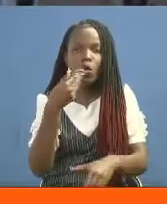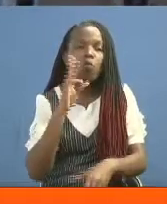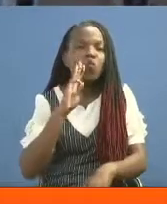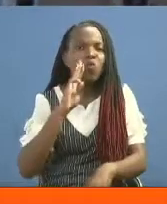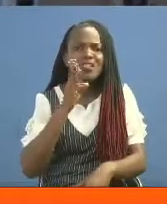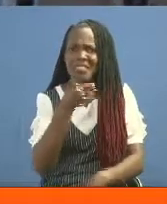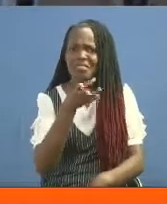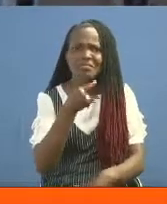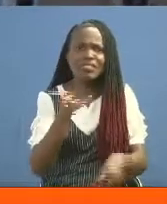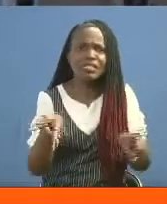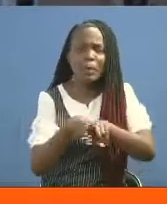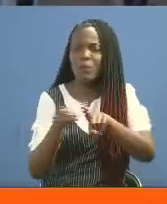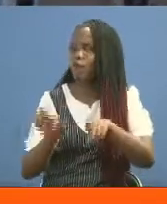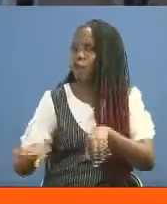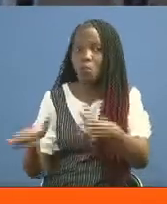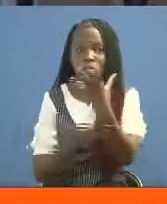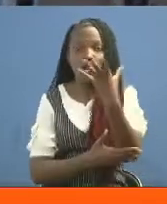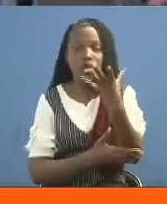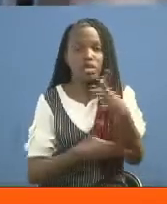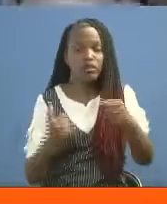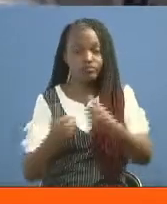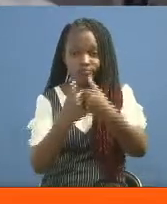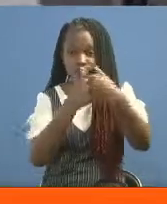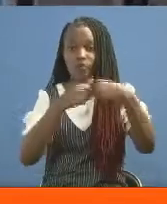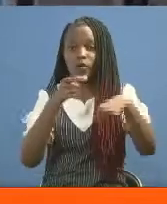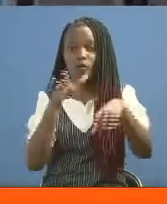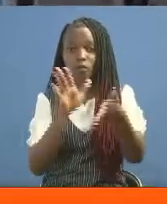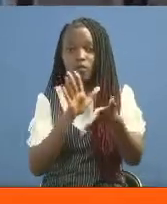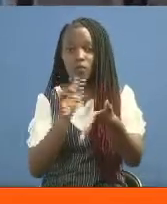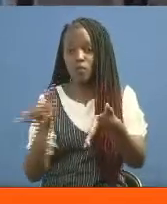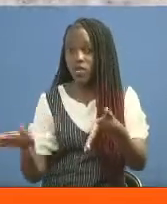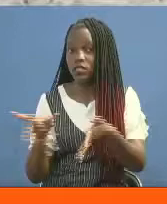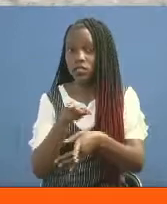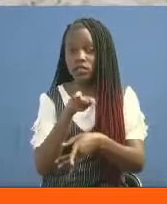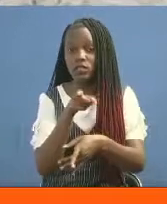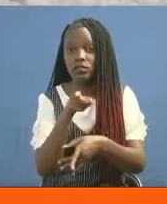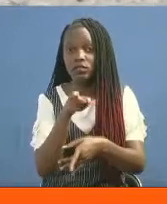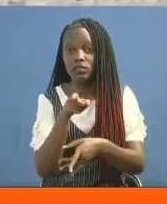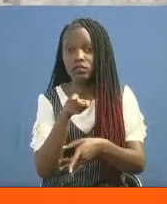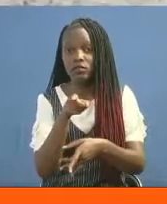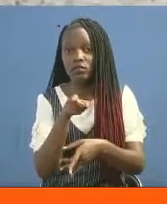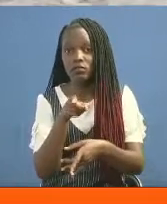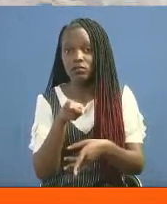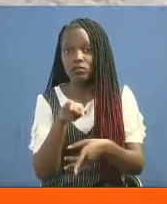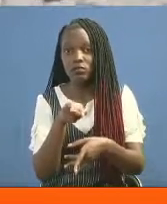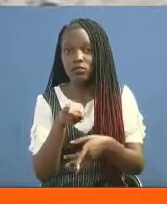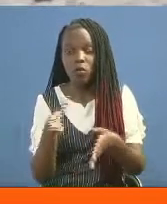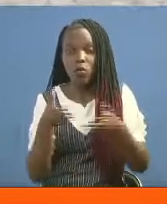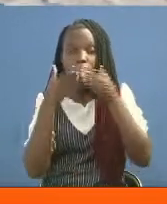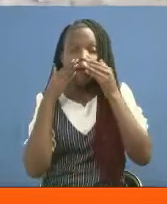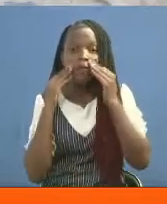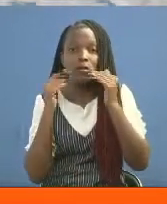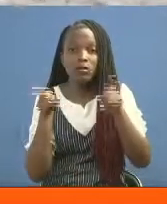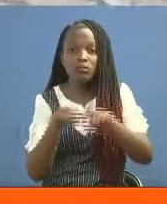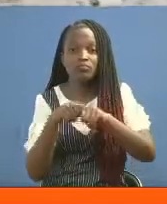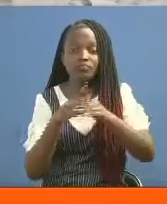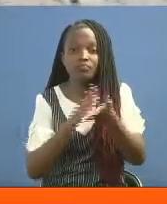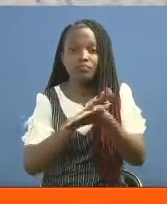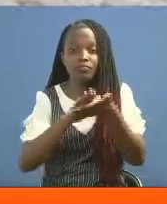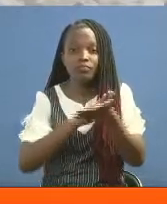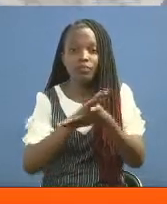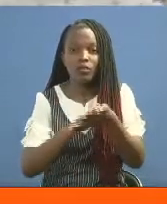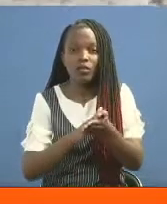na mazingira mabovu ndiyo chenga motoku umaine yuhayam. Uduma kama hizi zaugavi wa barakuwa pamoja na vye yuzi